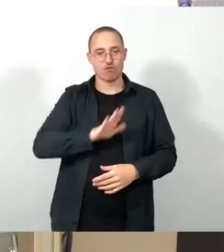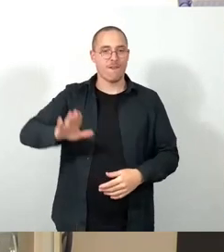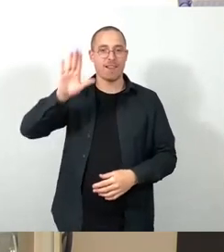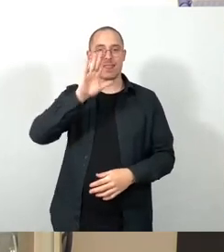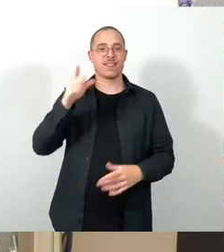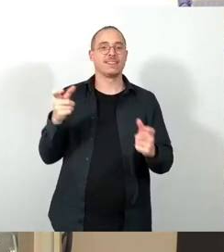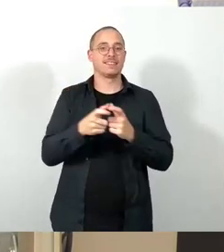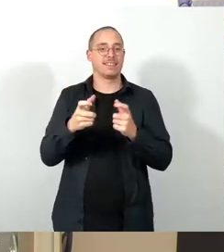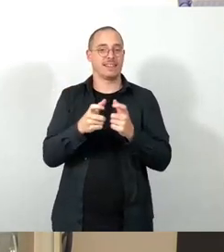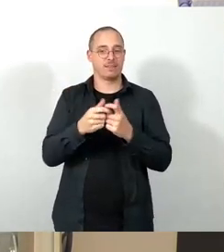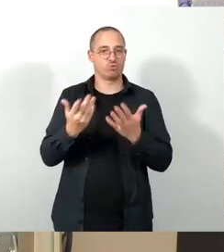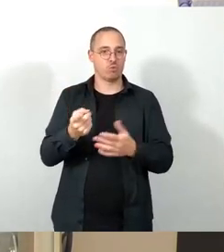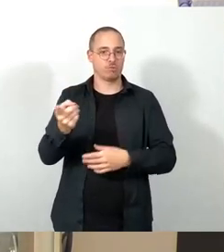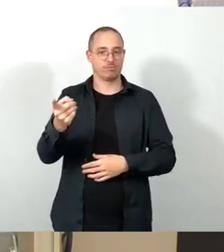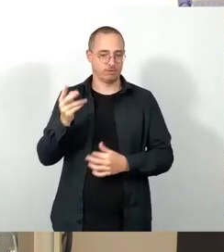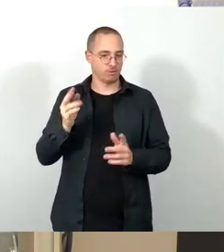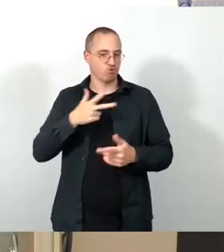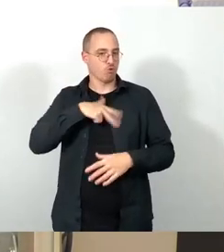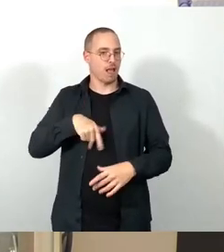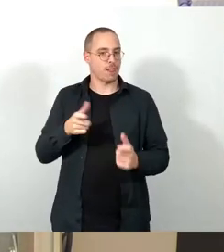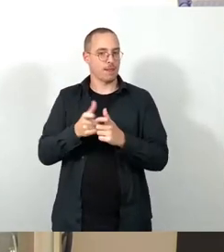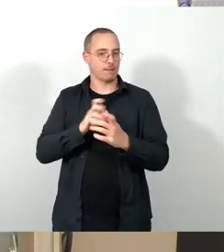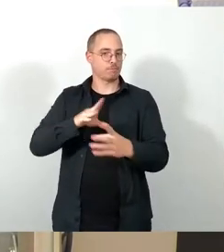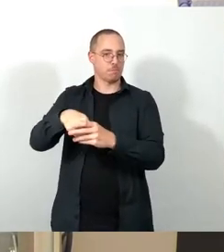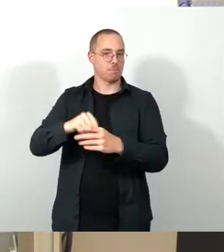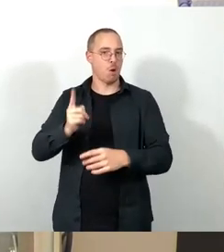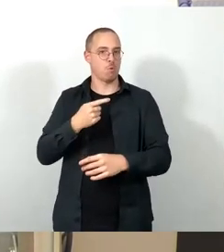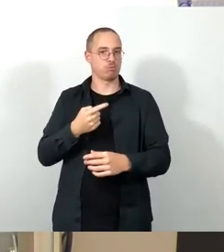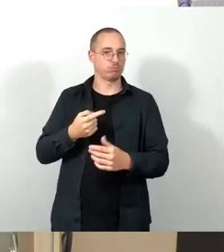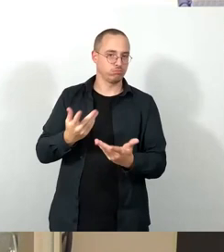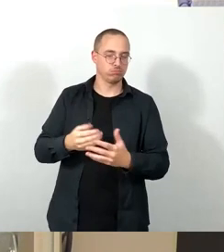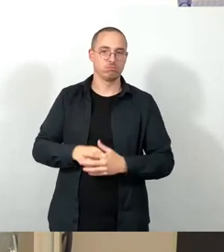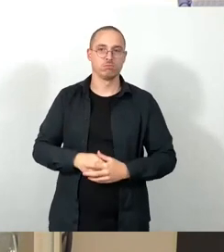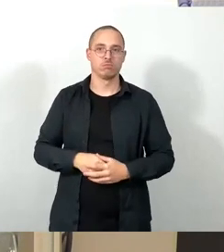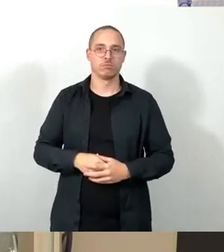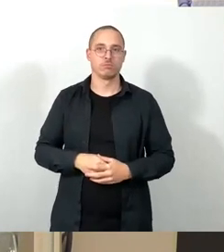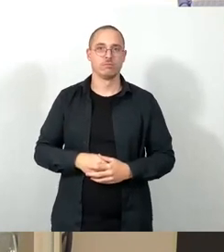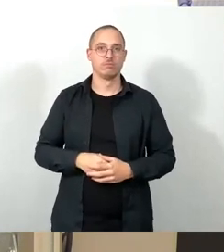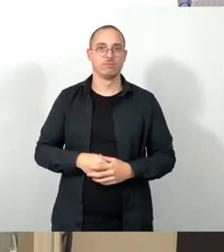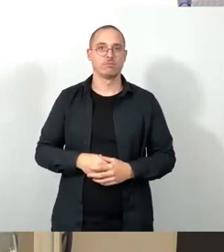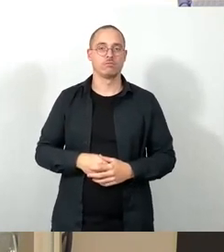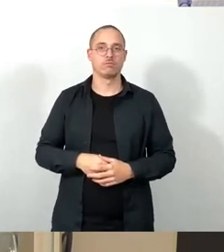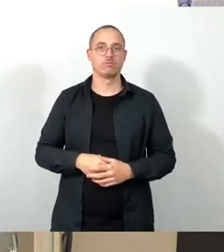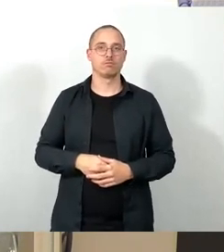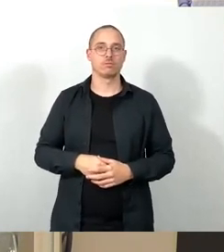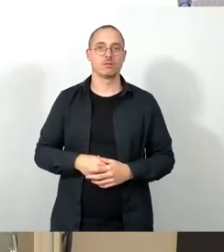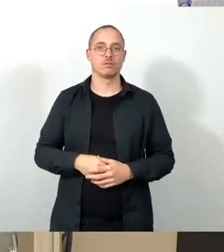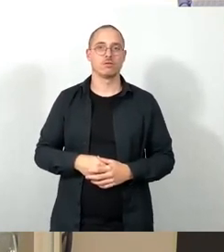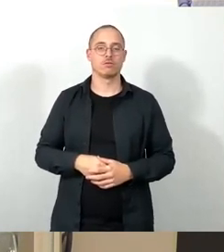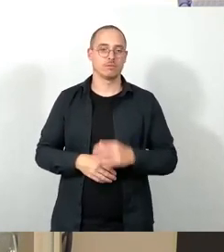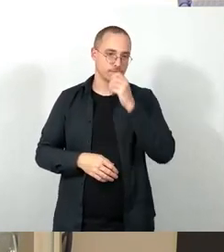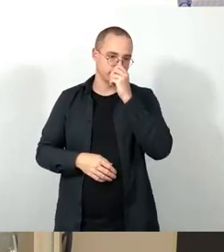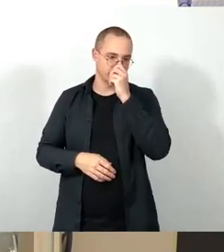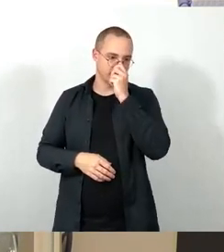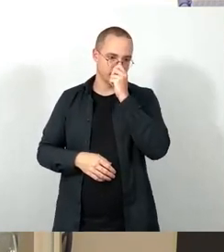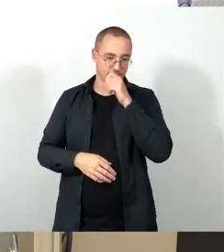Sozialticket mit aufzunehmen, aber diese zweite oder die erstgenannte Leistungserweiterung halten wir nach wie